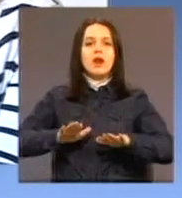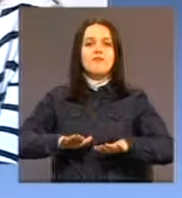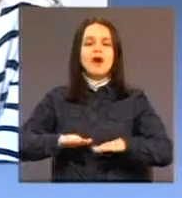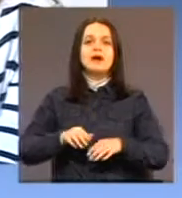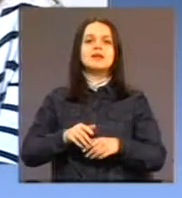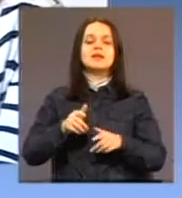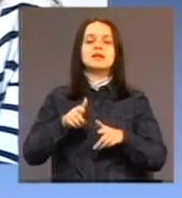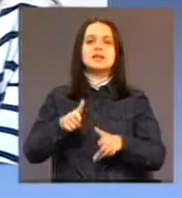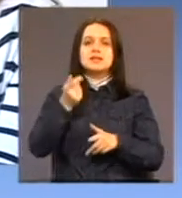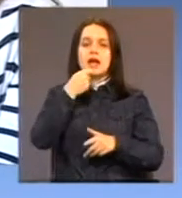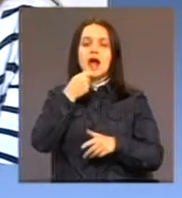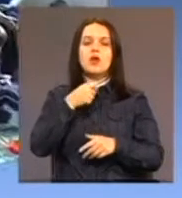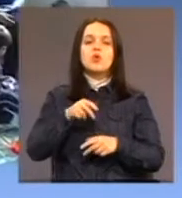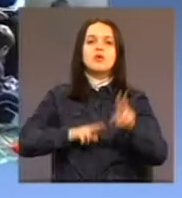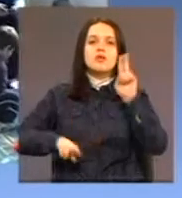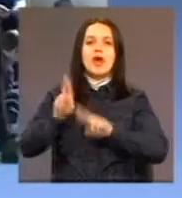čuvanje,